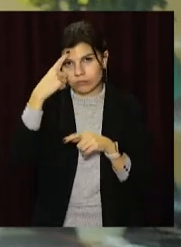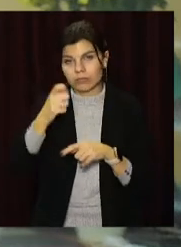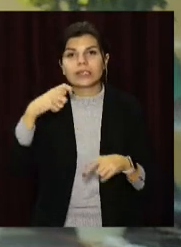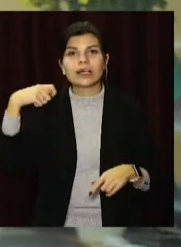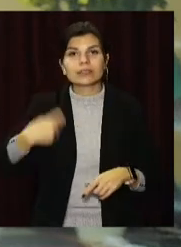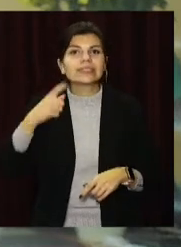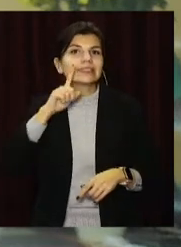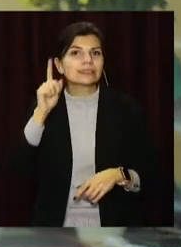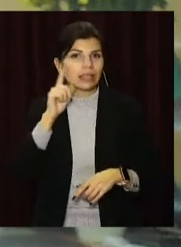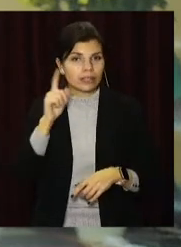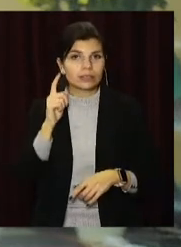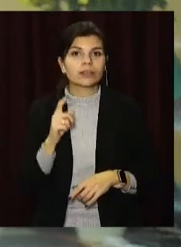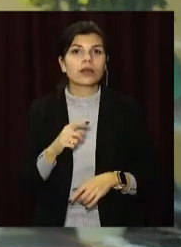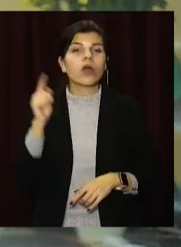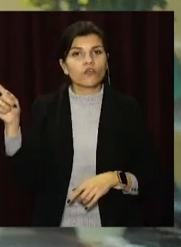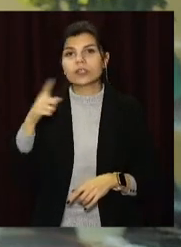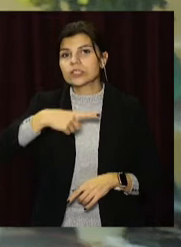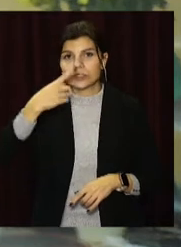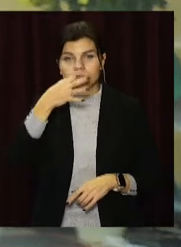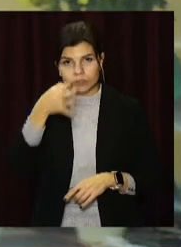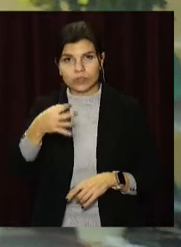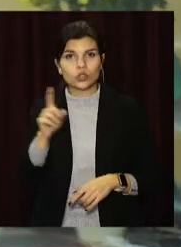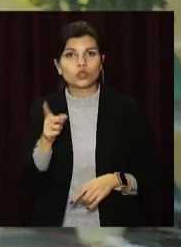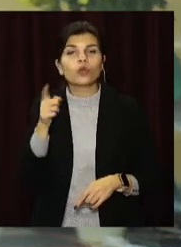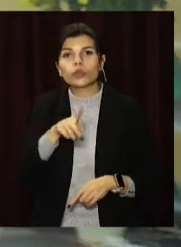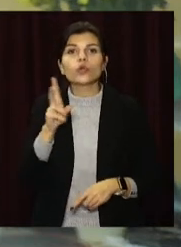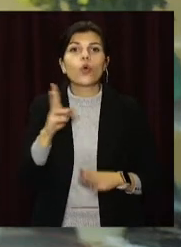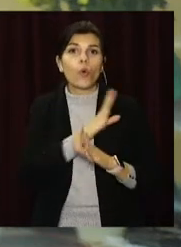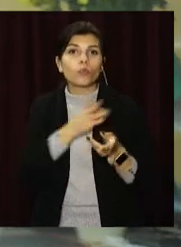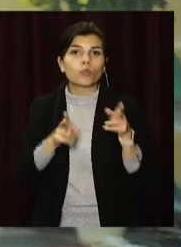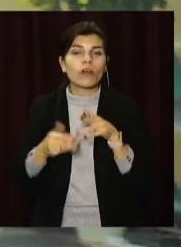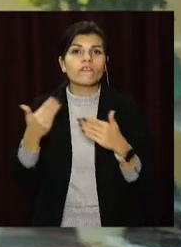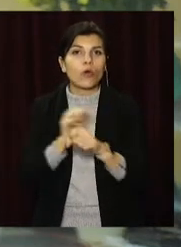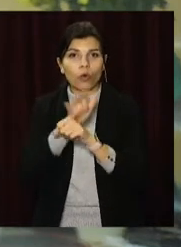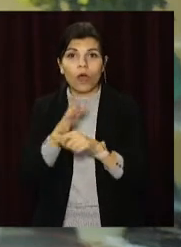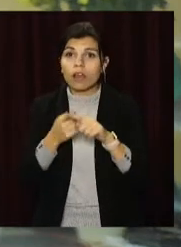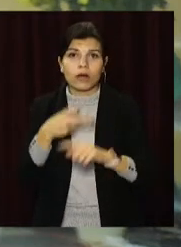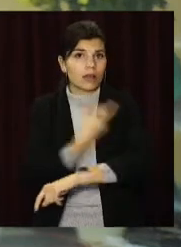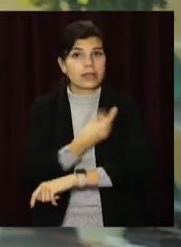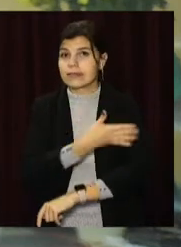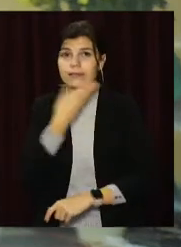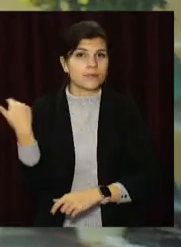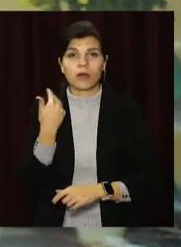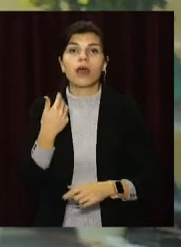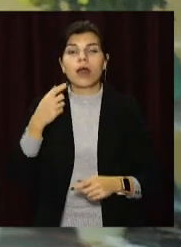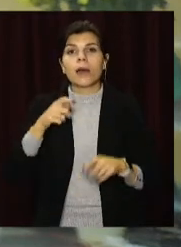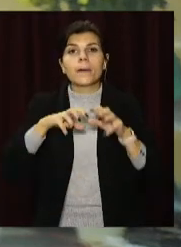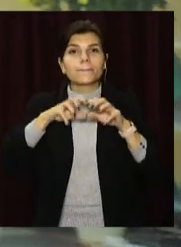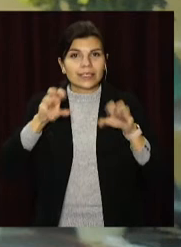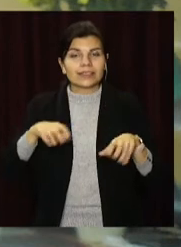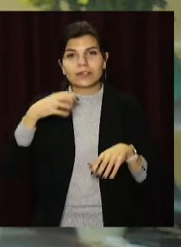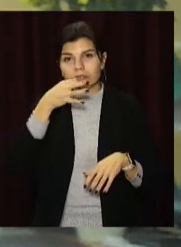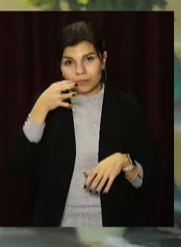президент Володимир Зеленський. Він зазначив, більшість з тих, хто помирає від корони, не вакциновані. Президент нагадав, у